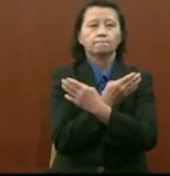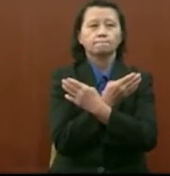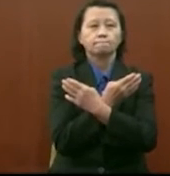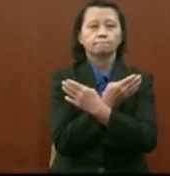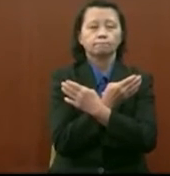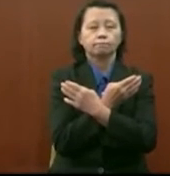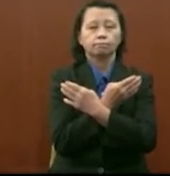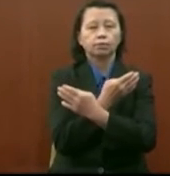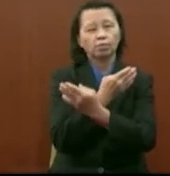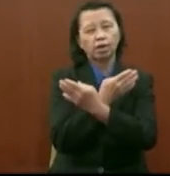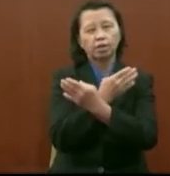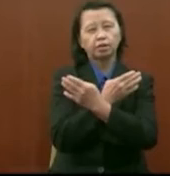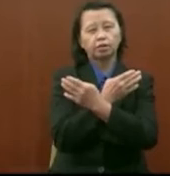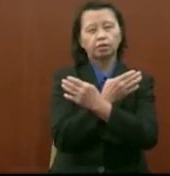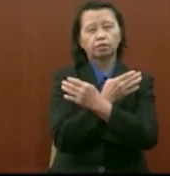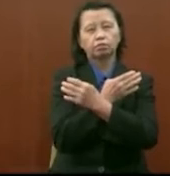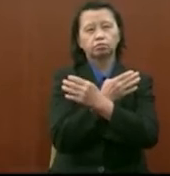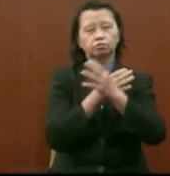bimbang tentang